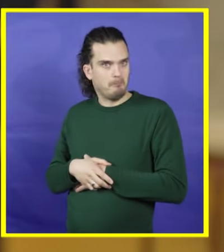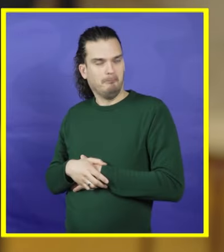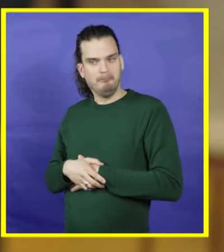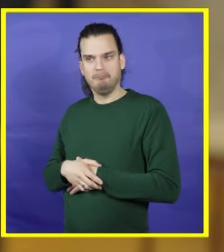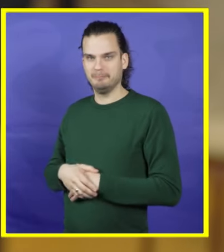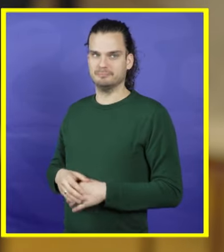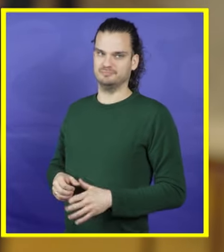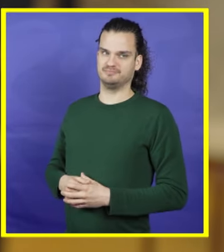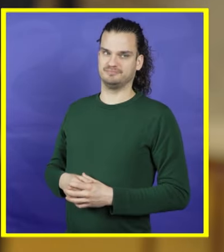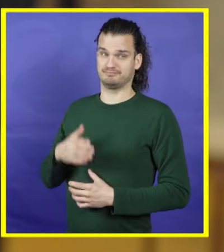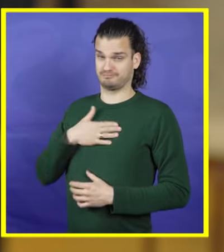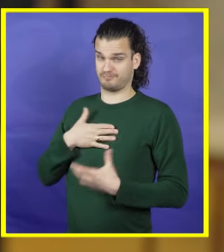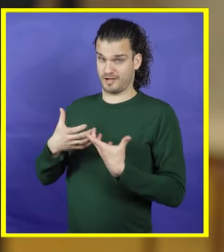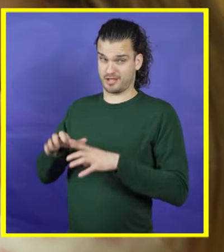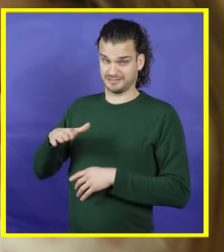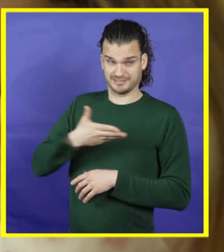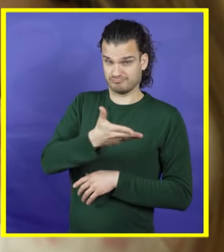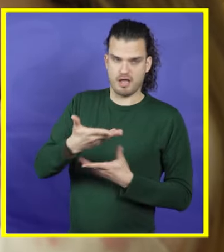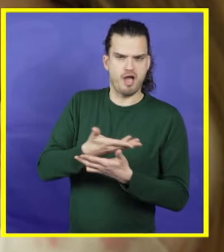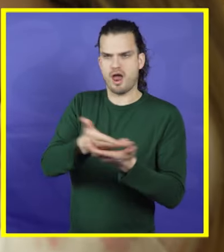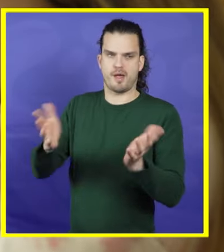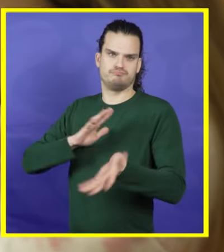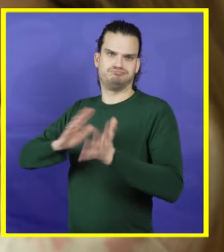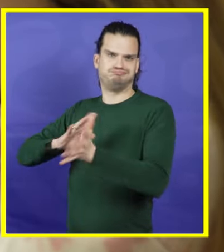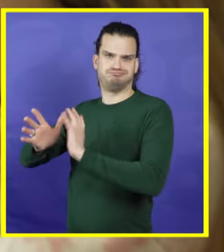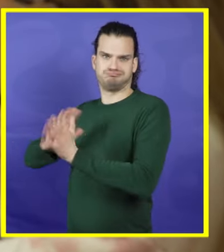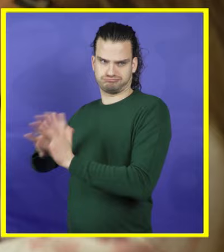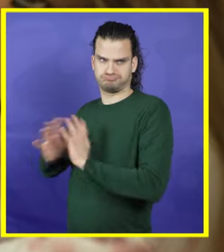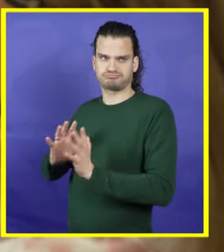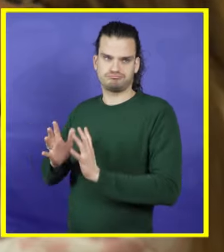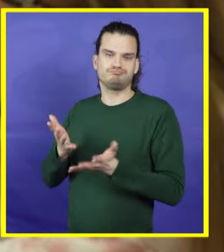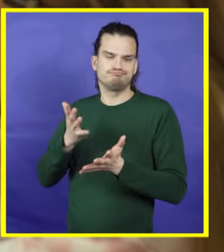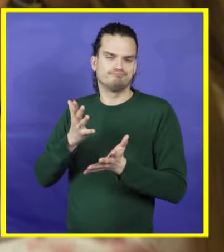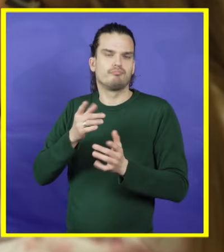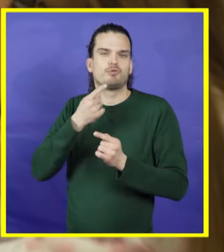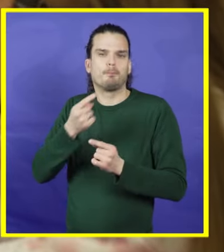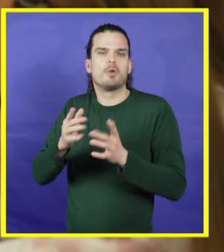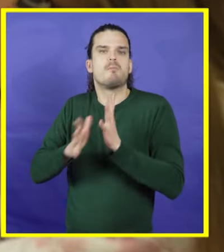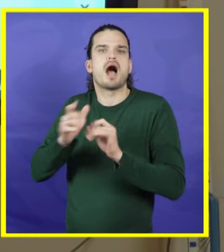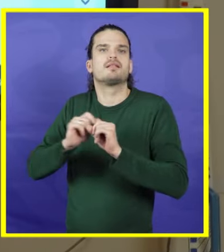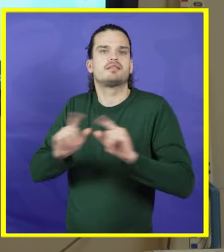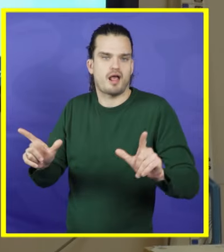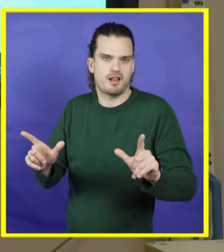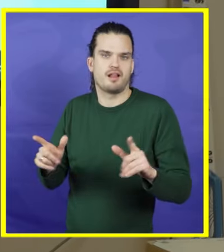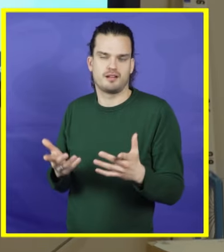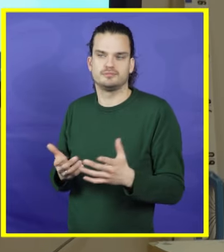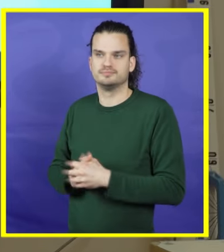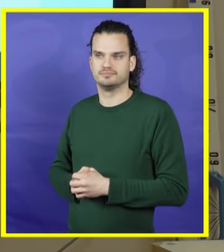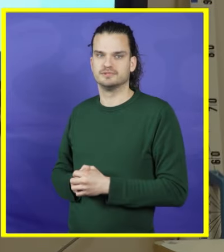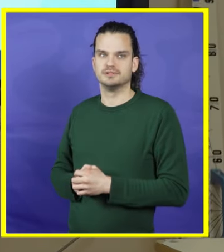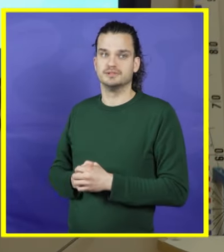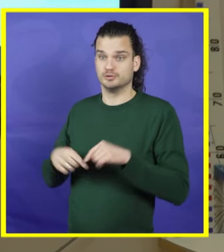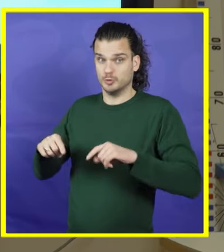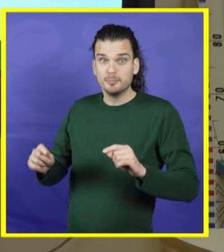Alle kinderen uit mijn klas praten met hun handen. Dat heet gebarentaal. Nu gaan we